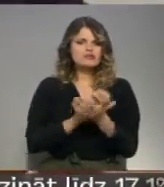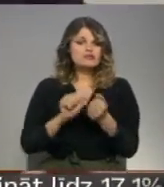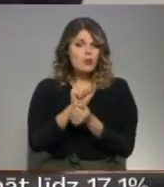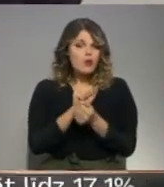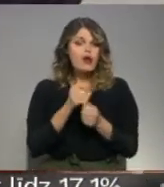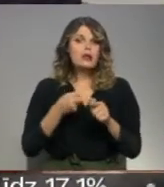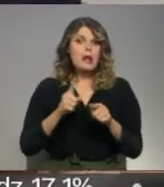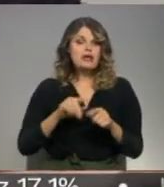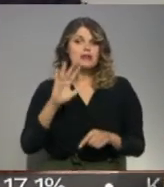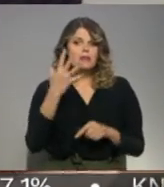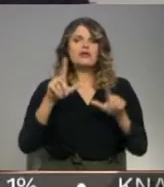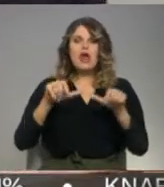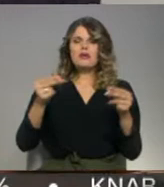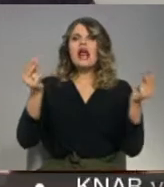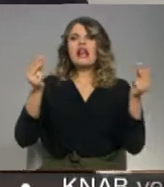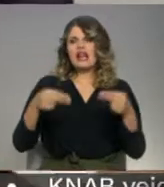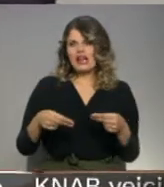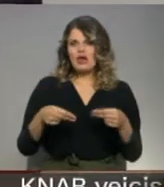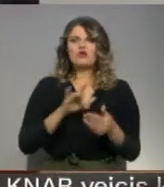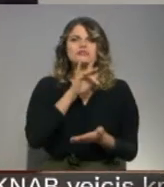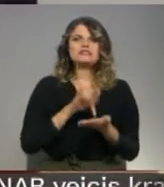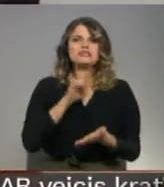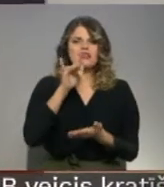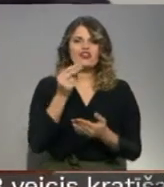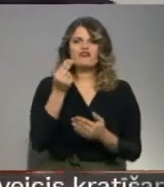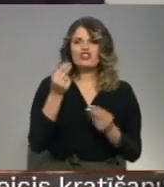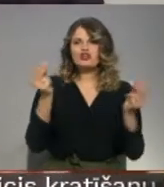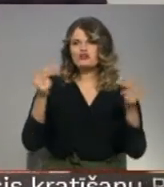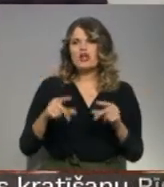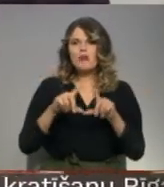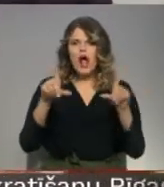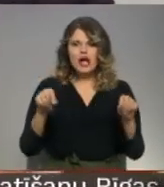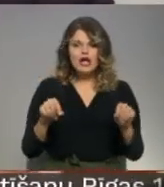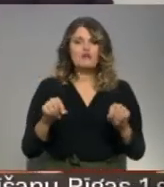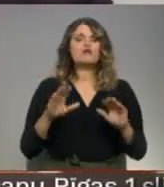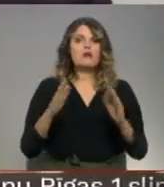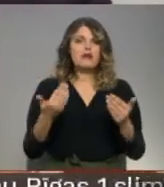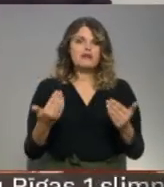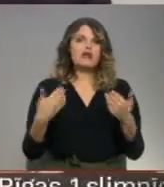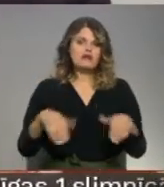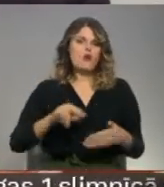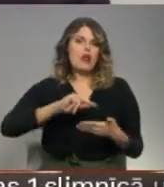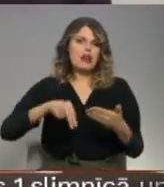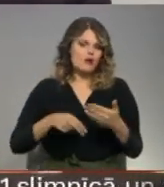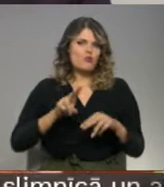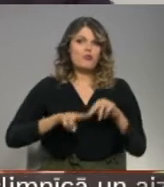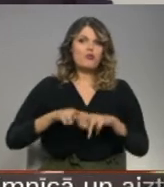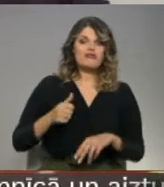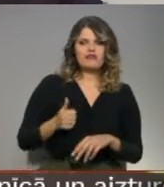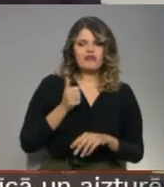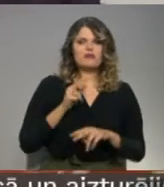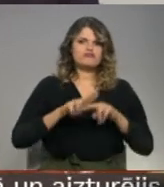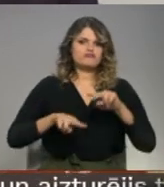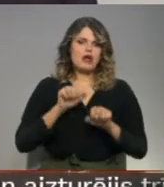dāmbi, 5. aprilī noslēgts līgums ar Centrālo finanšu un līguma aģentūru, bet tagad arī parakstīts līgums ar būvniekiem par